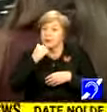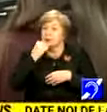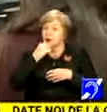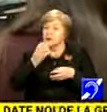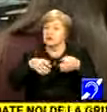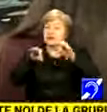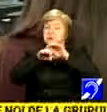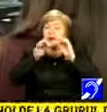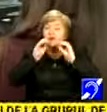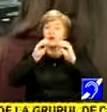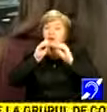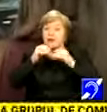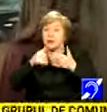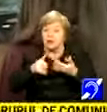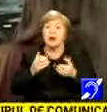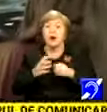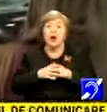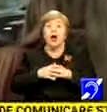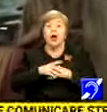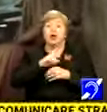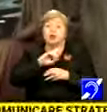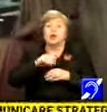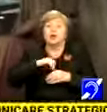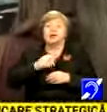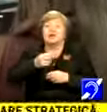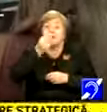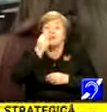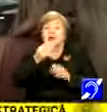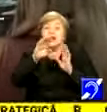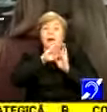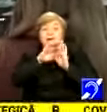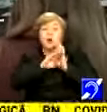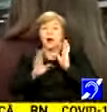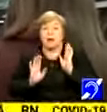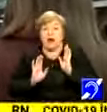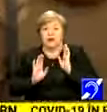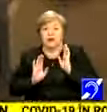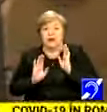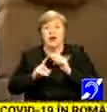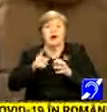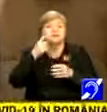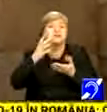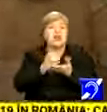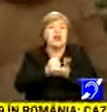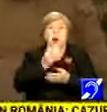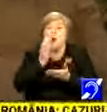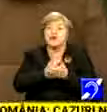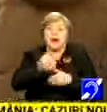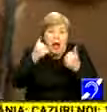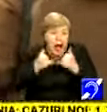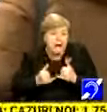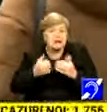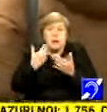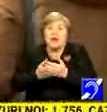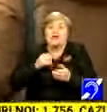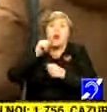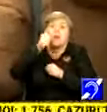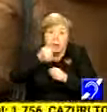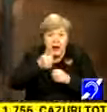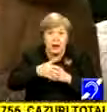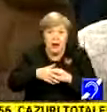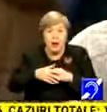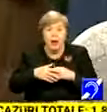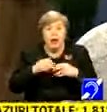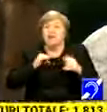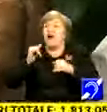sistemul nostru de învățământ, că nu este foarte bine planificat. Noi considerăm că multe decizii se iau de pe o zi pe alta. Consider că ar fi trebuit să fiu în vacanță,